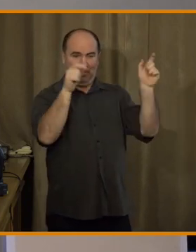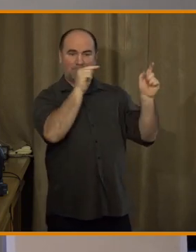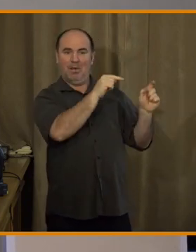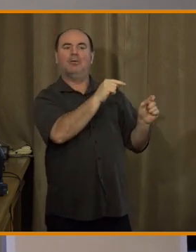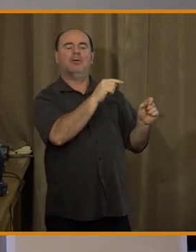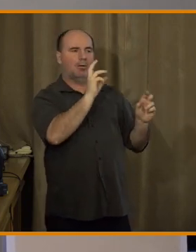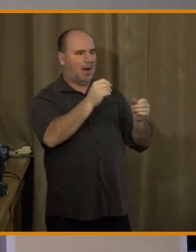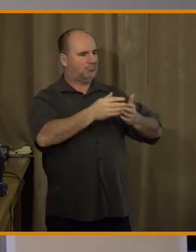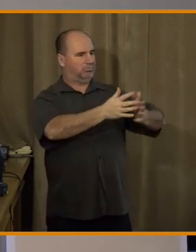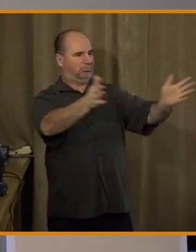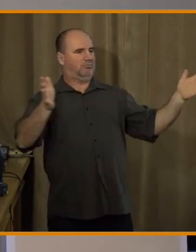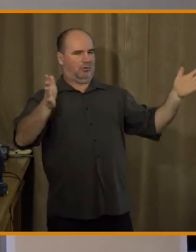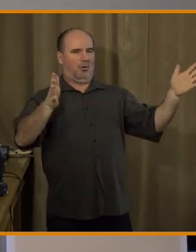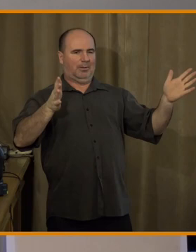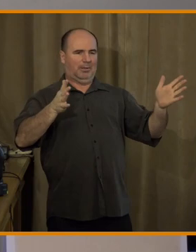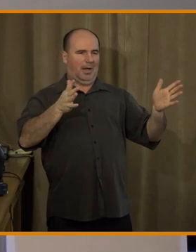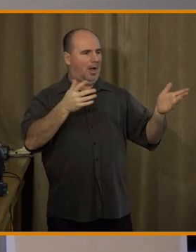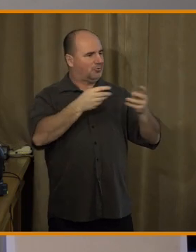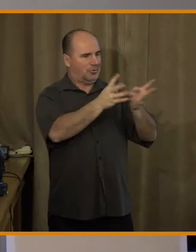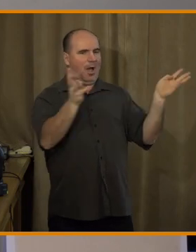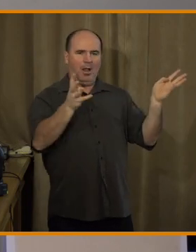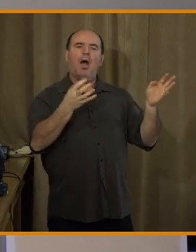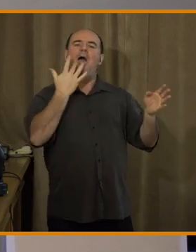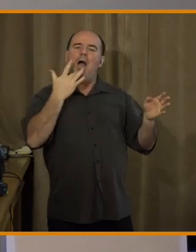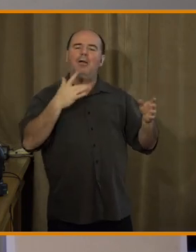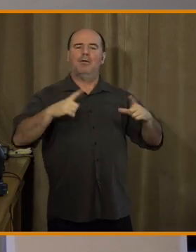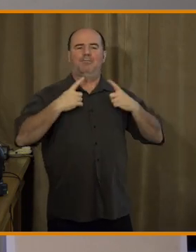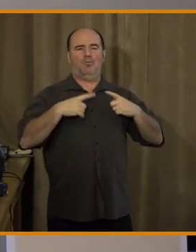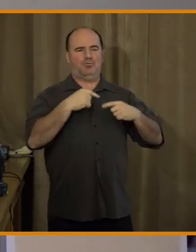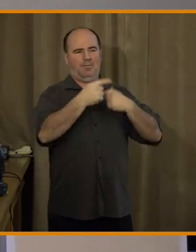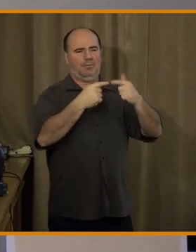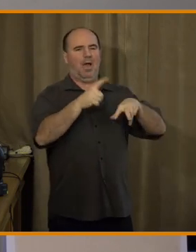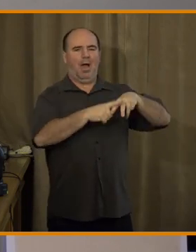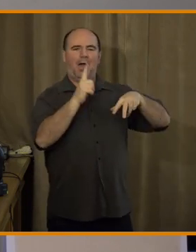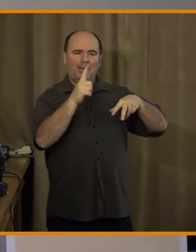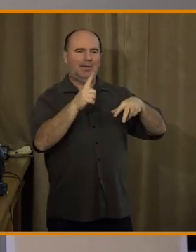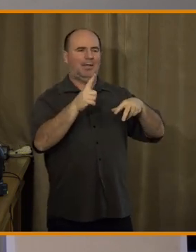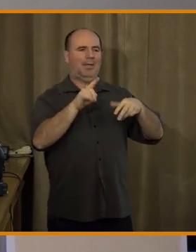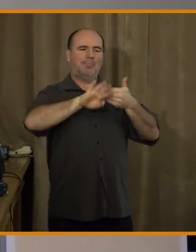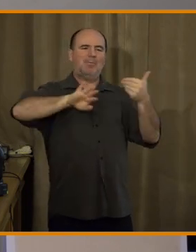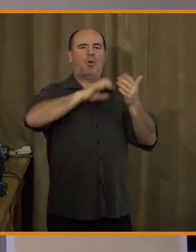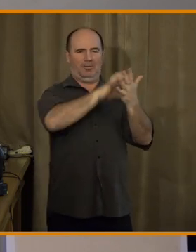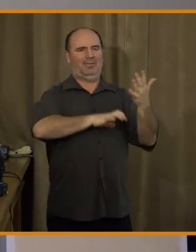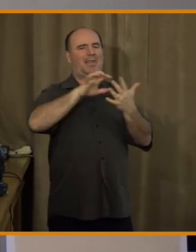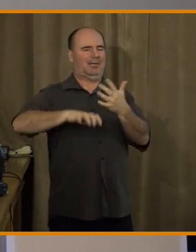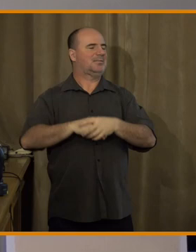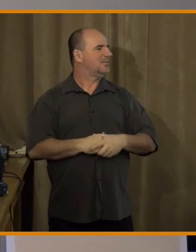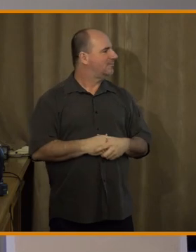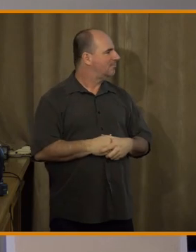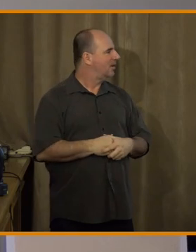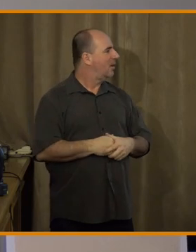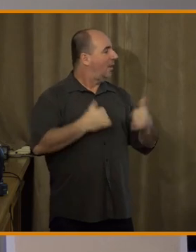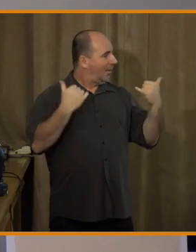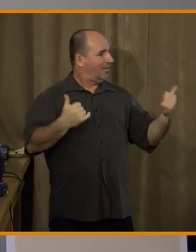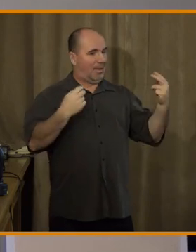Pokud budete mít dotazy, tak na konci panelu pořád ještě počítám s tím, že snad stihneme alespoň jeden až dva dotazy, ale teď už rovnou předávám, ať nezdržuji